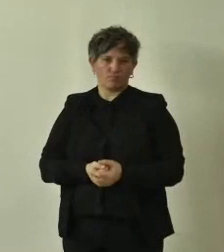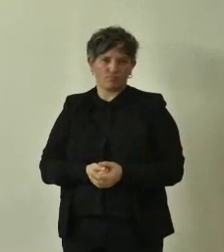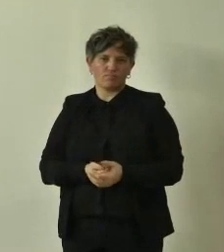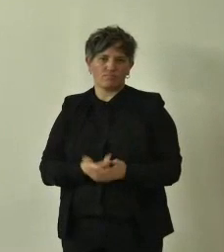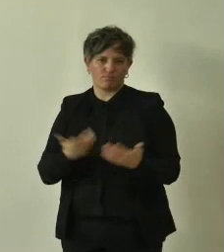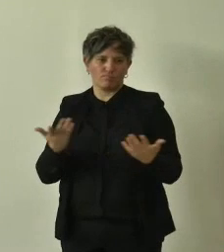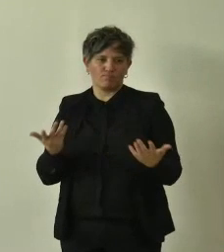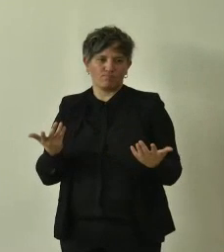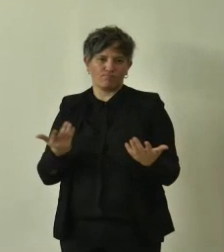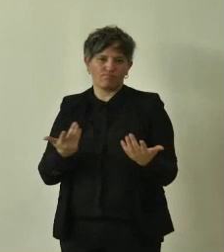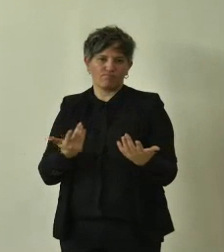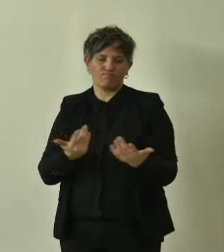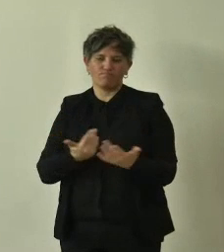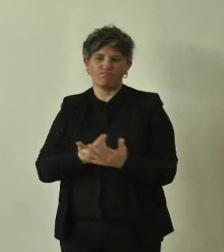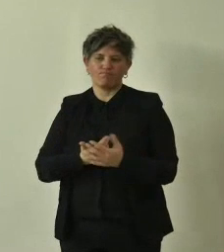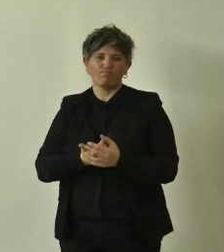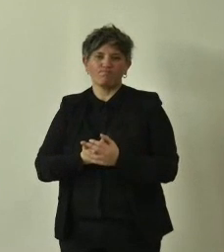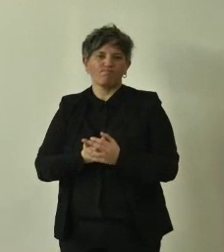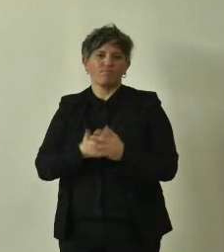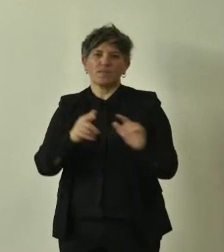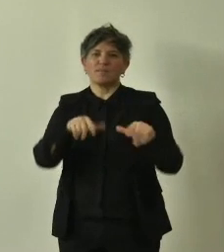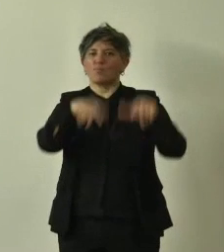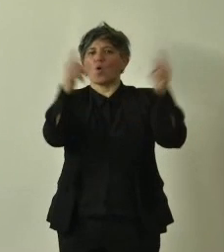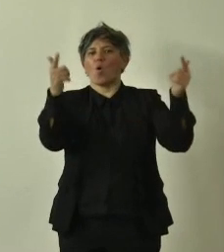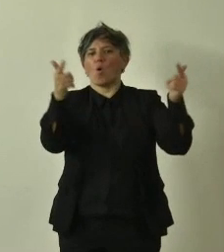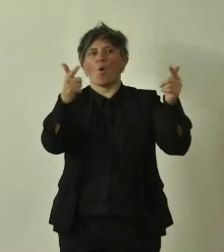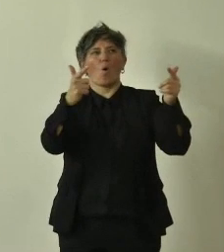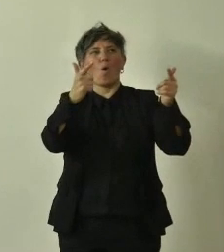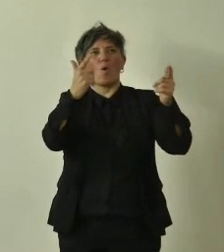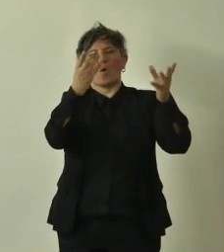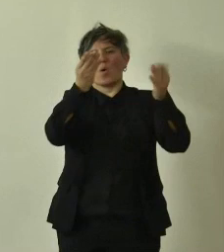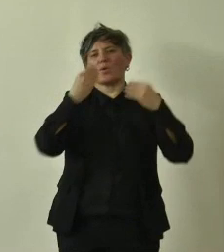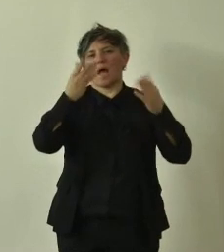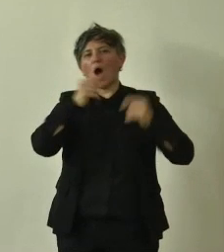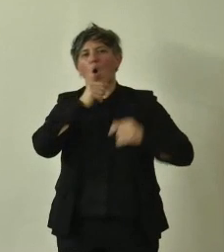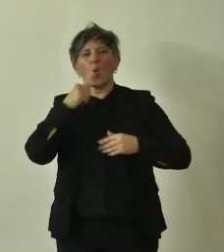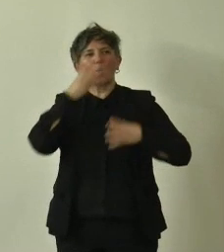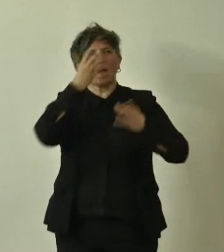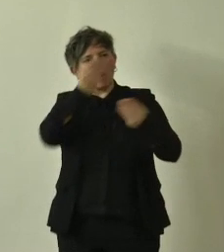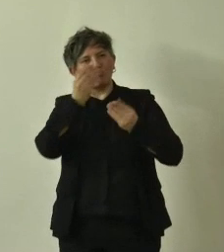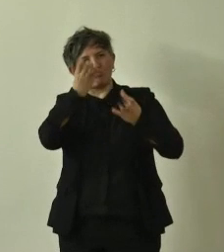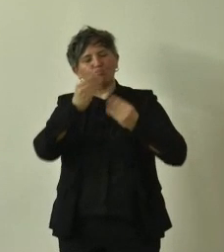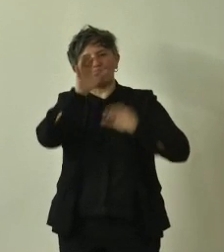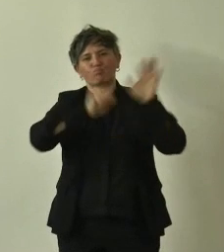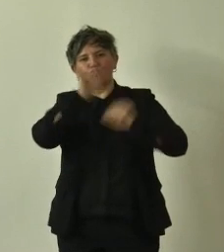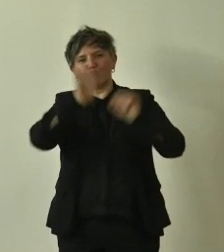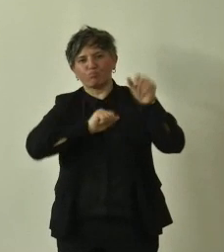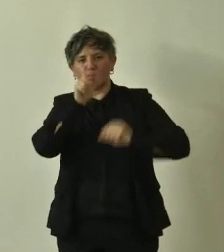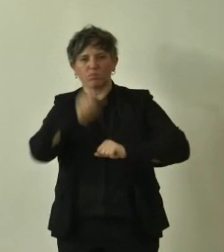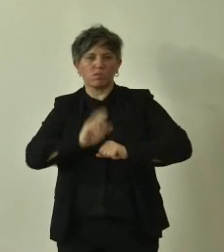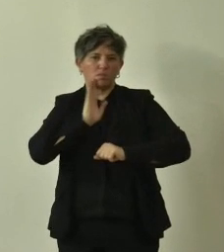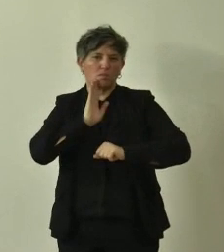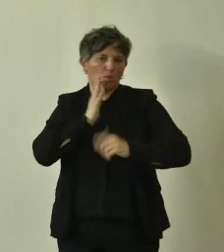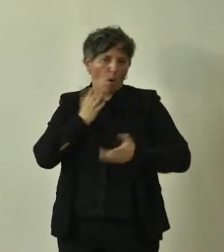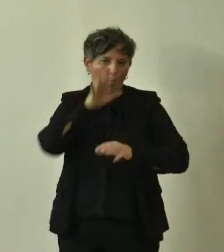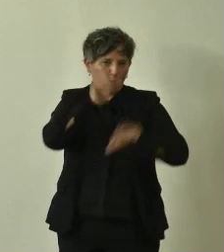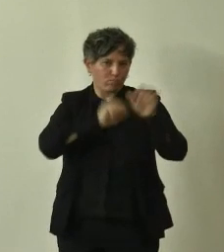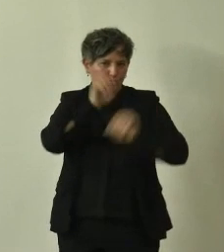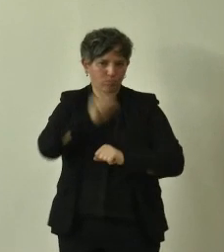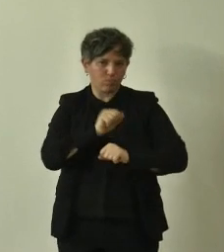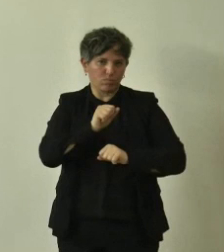qual modo ci dà un ritorno utile per la nostra vita e per i nostri parametri.